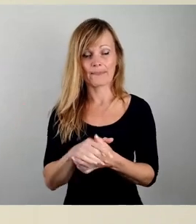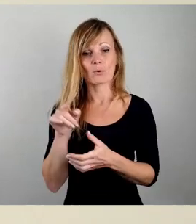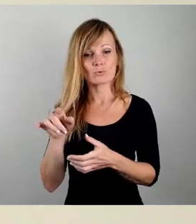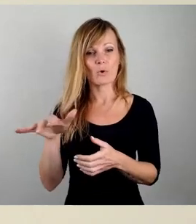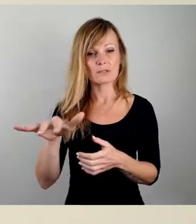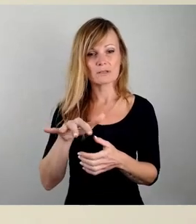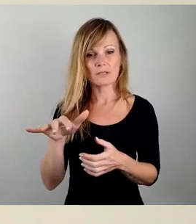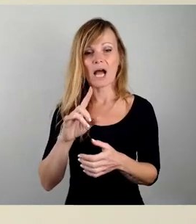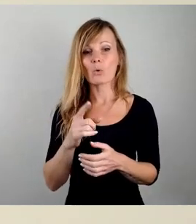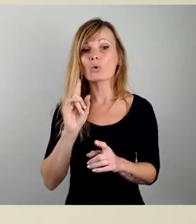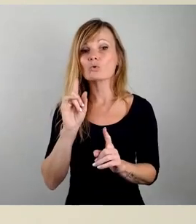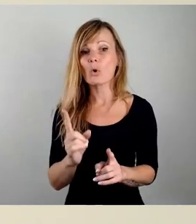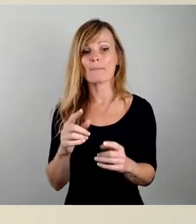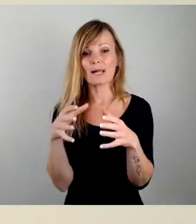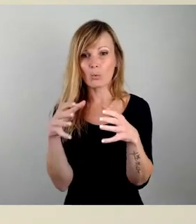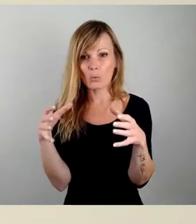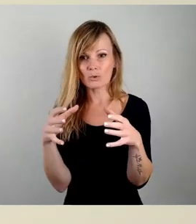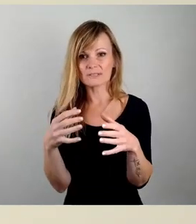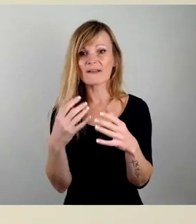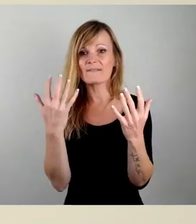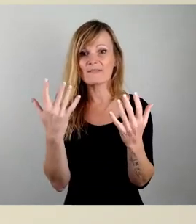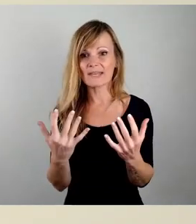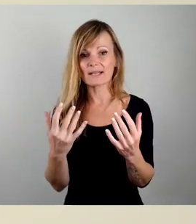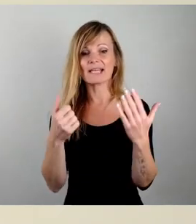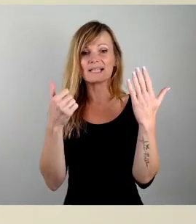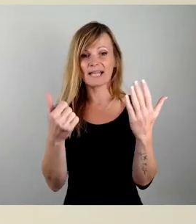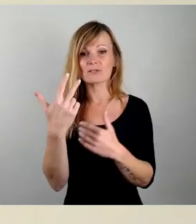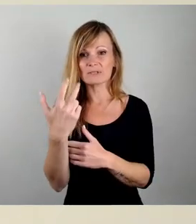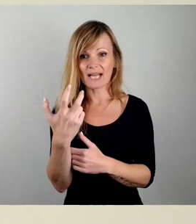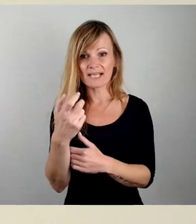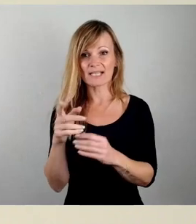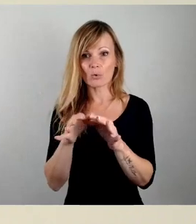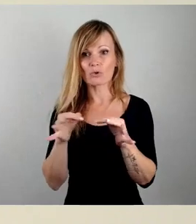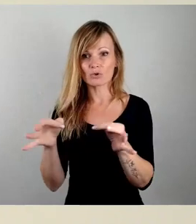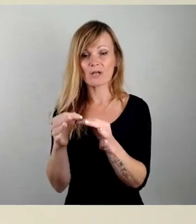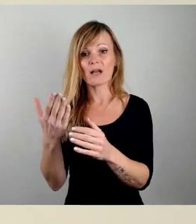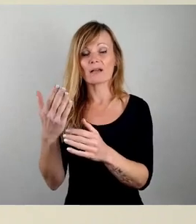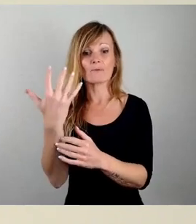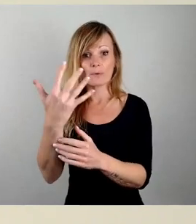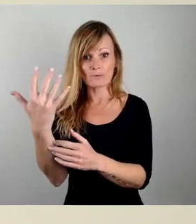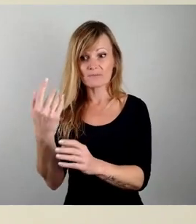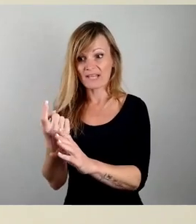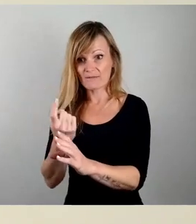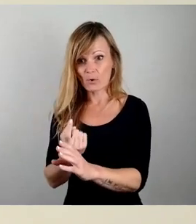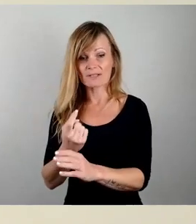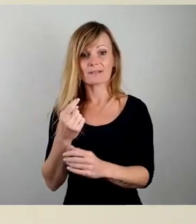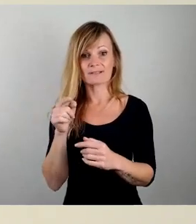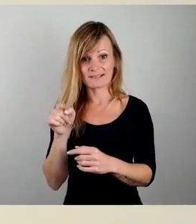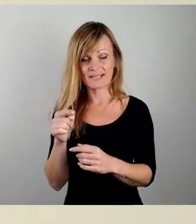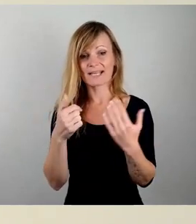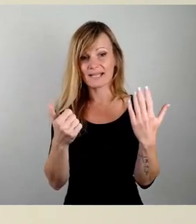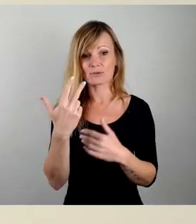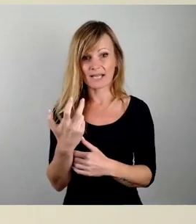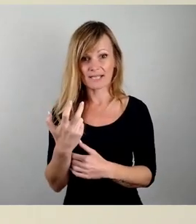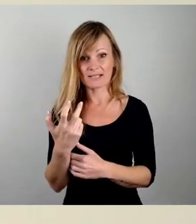auch nochmal um die Größenordnung zu nennen, 36 Grundstücke von den 55 sind Grundstücke, wo zehn oder